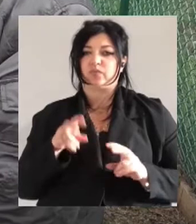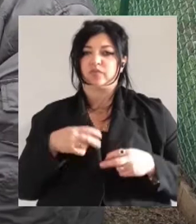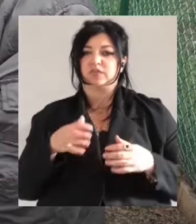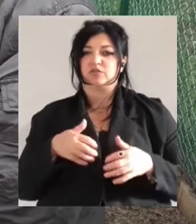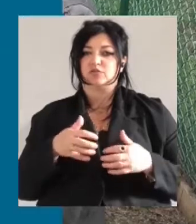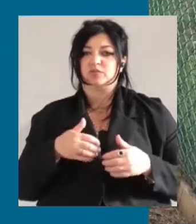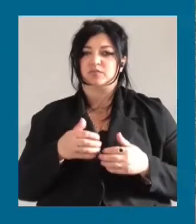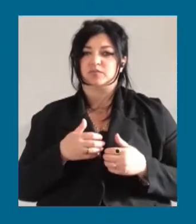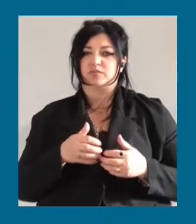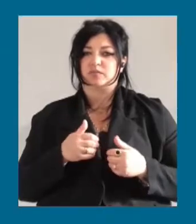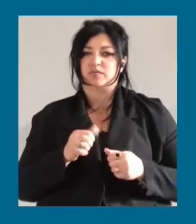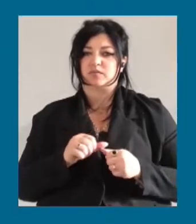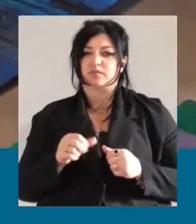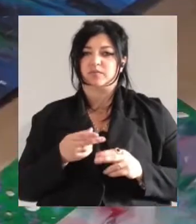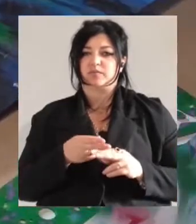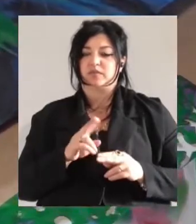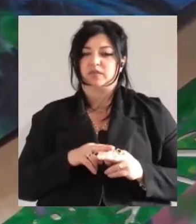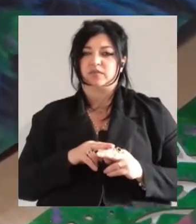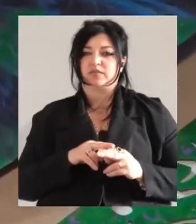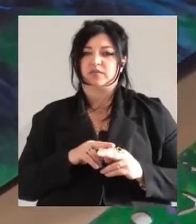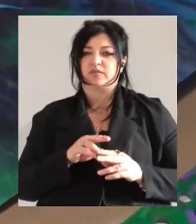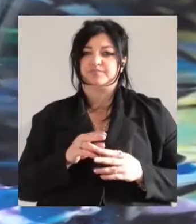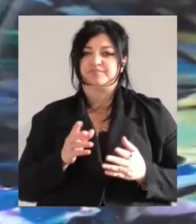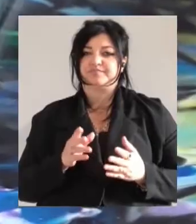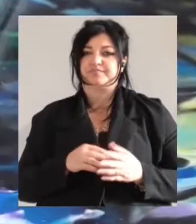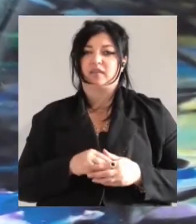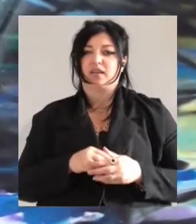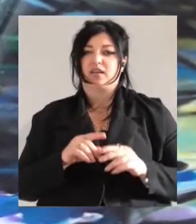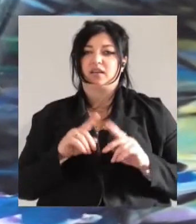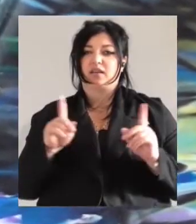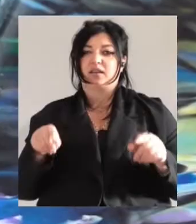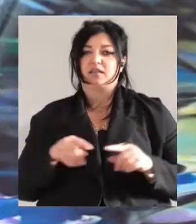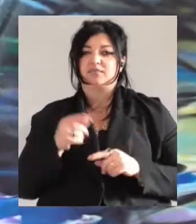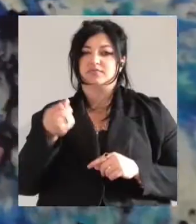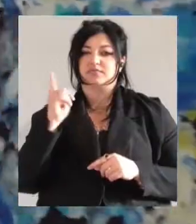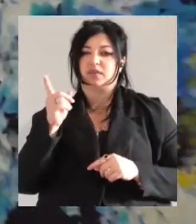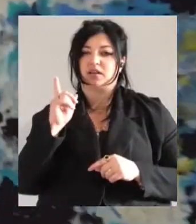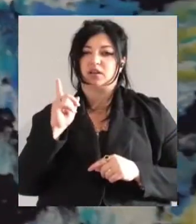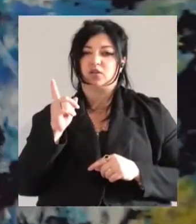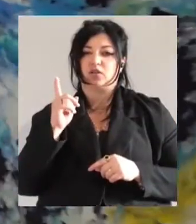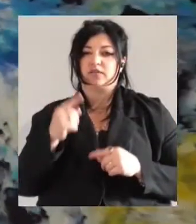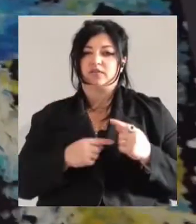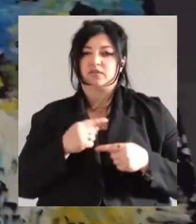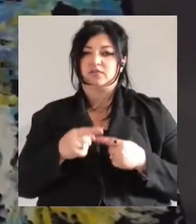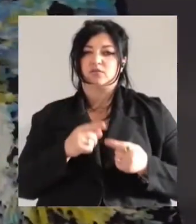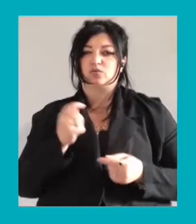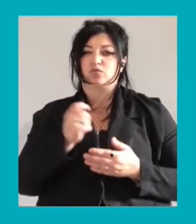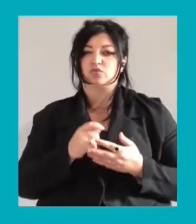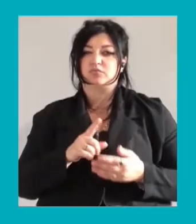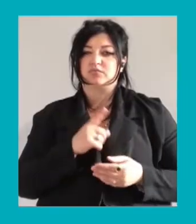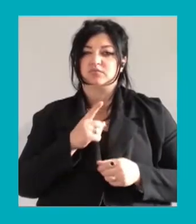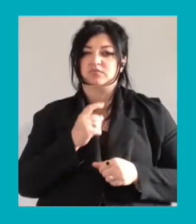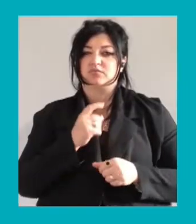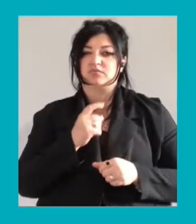хозяєна, ні на кого не ричала. Картини з торинної сировини. В одеській художні майстерні роблять репродукції Ван Гога.